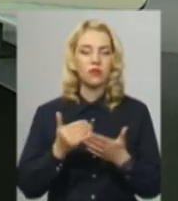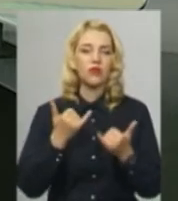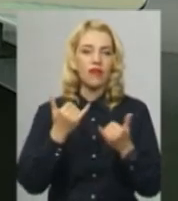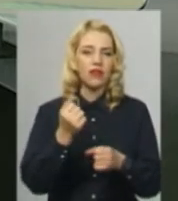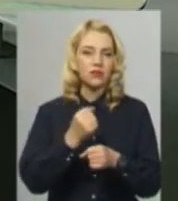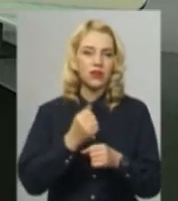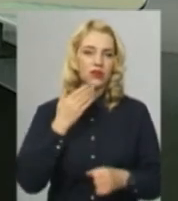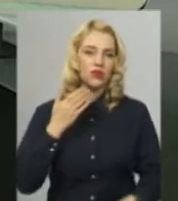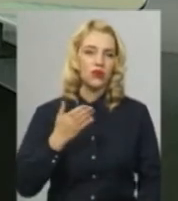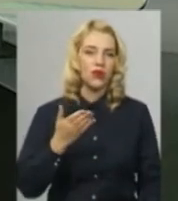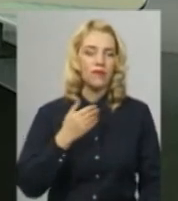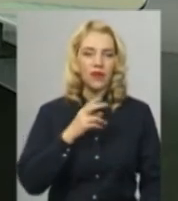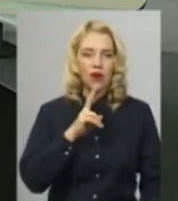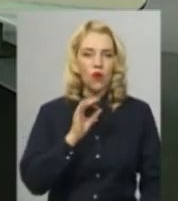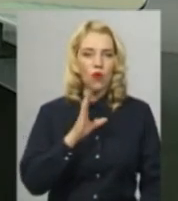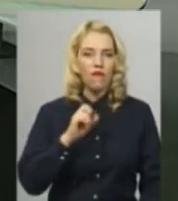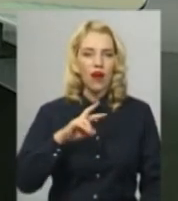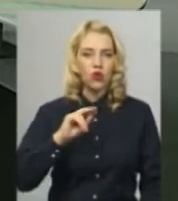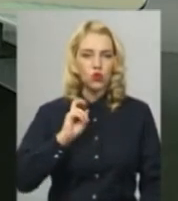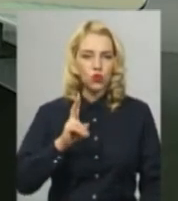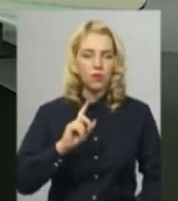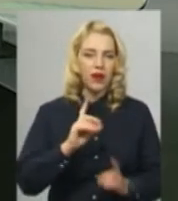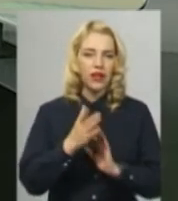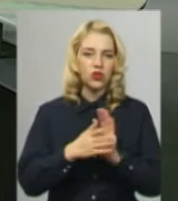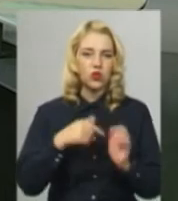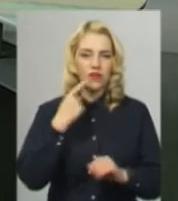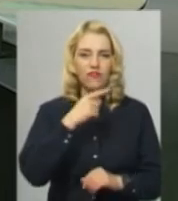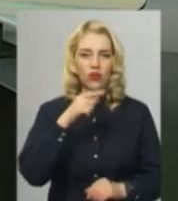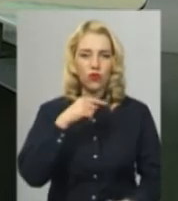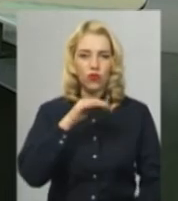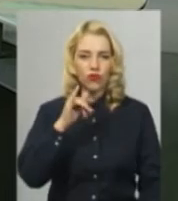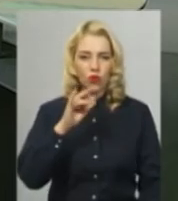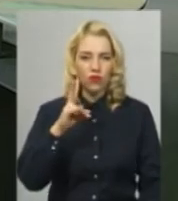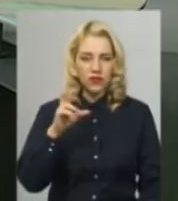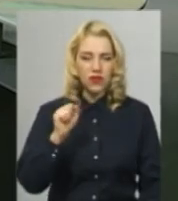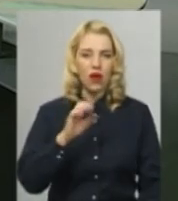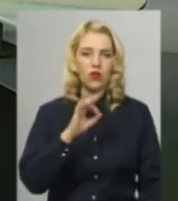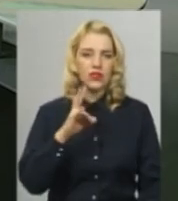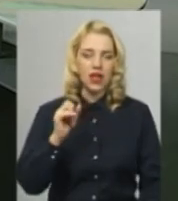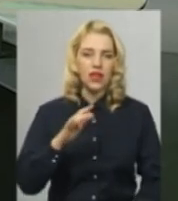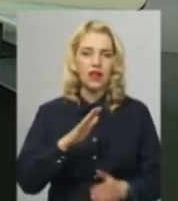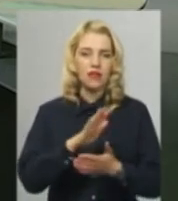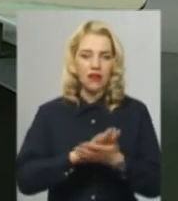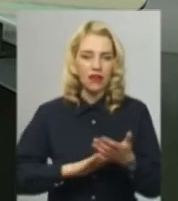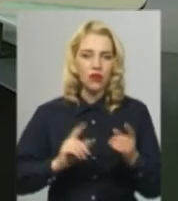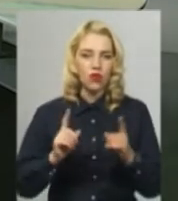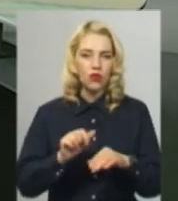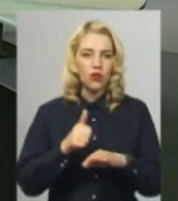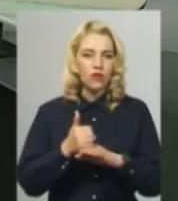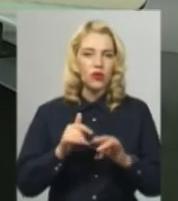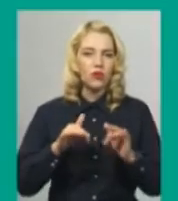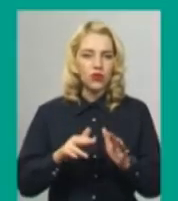працює ведуча Валерія Ковальчук, на жестову мову перекладає Оксана Фіновська. А далі коротко про головні події 7 липня.